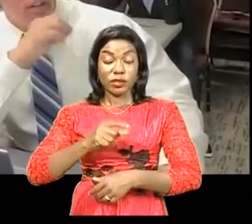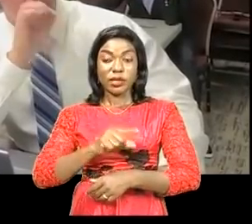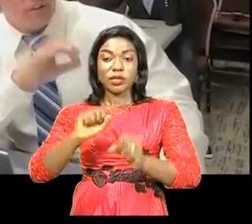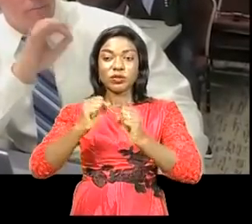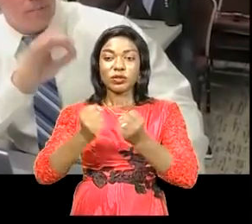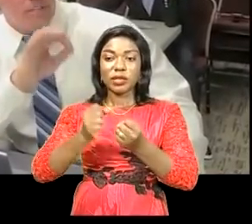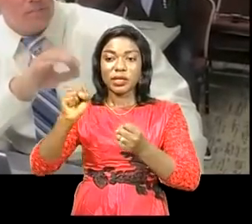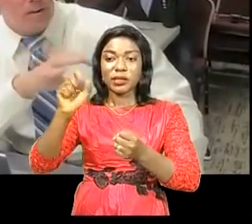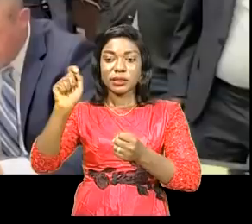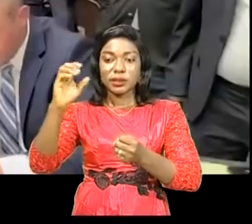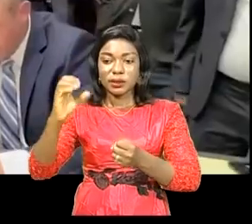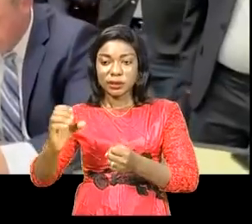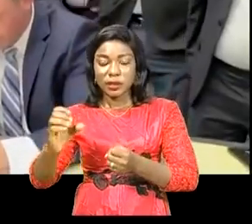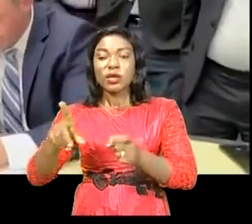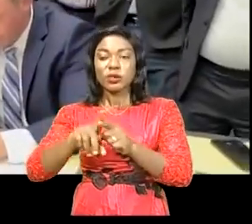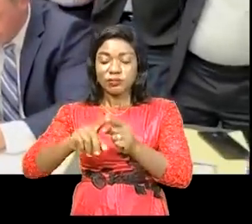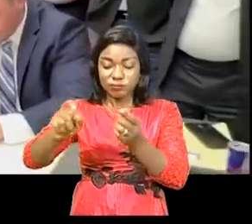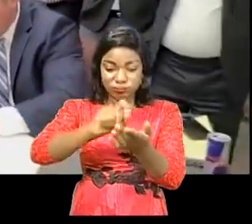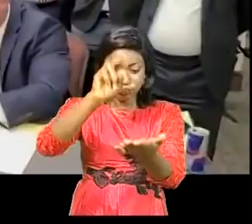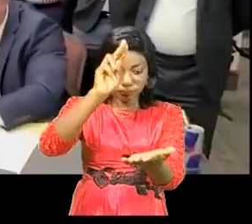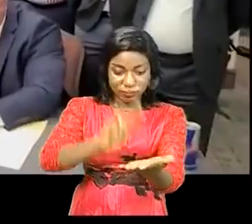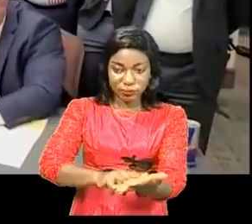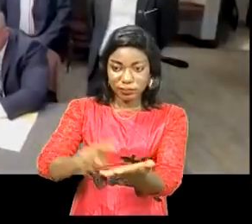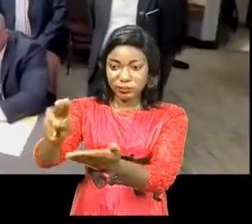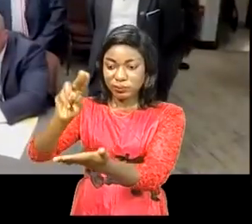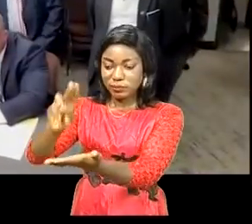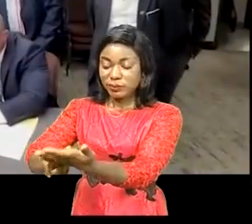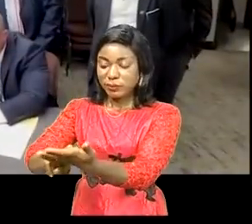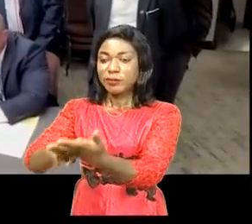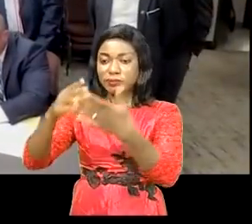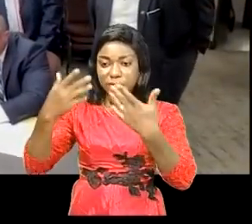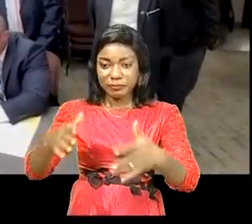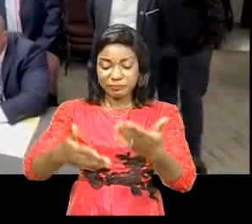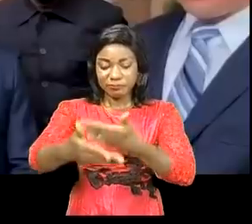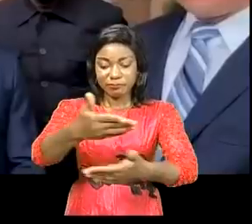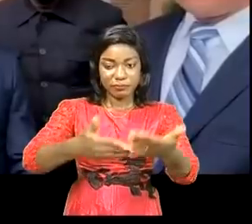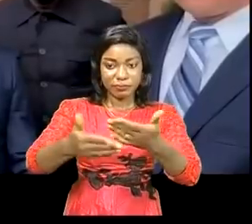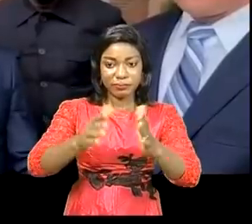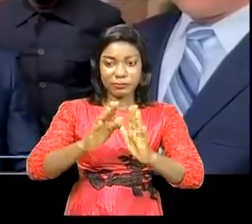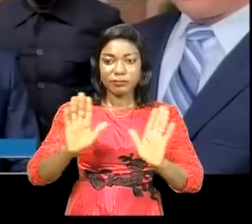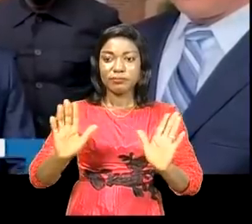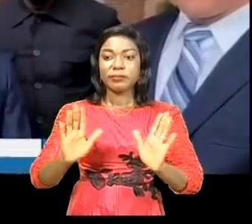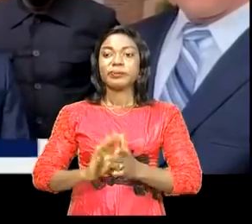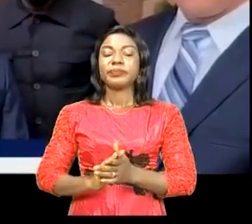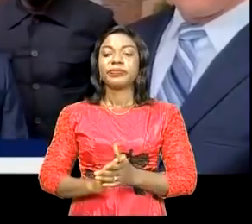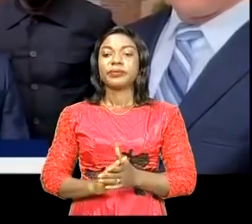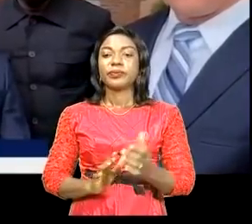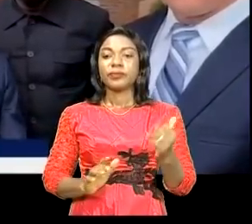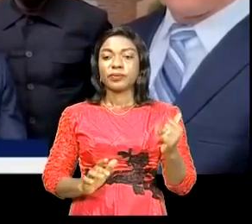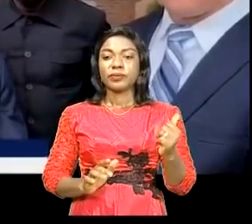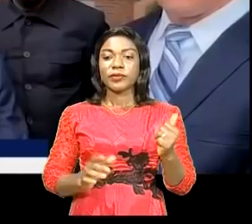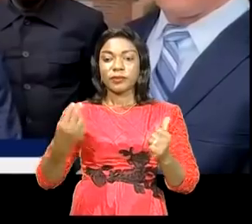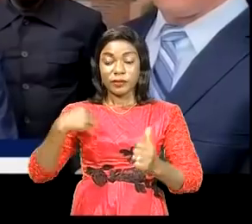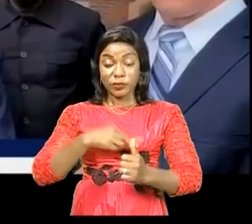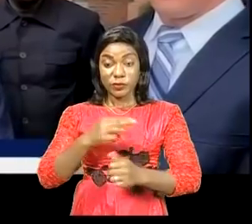RST Agency un protocole d'entente a pour ce faire été signé entre les deux parties et cela NEC va mettre du moyen